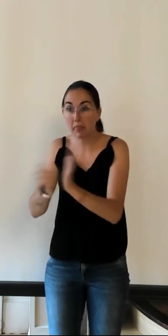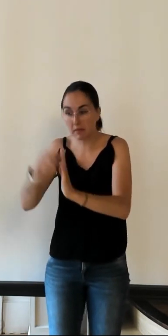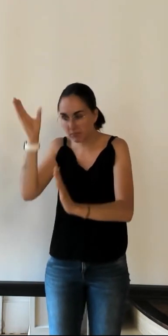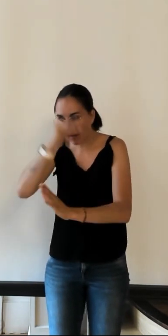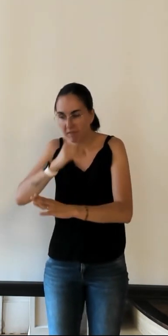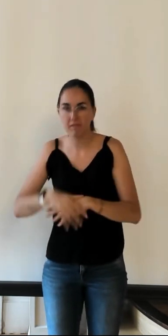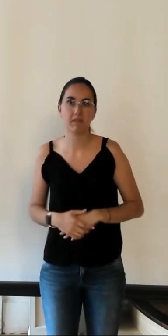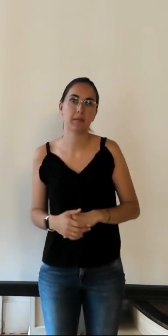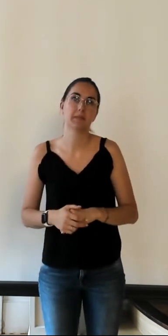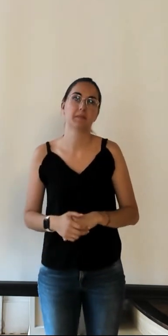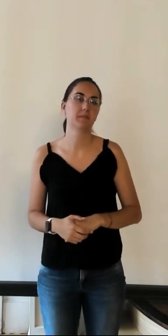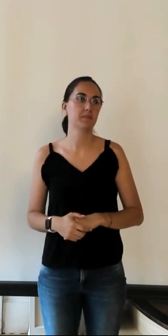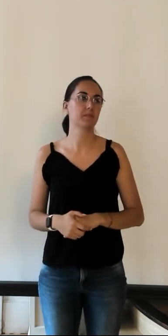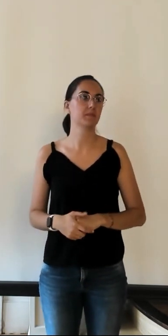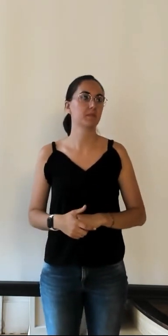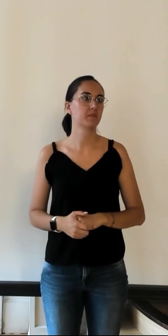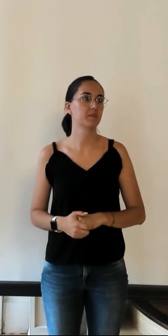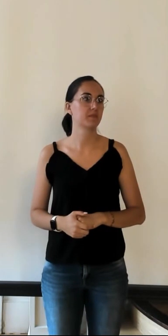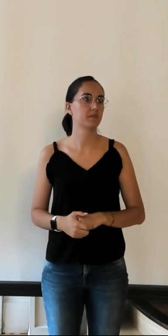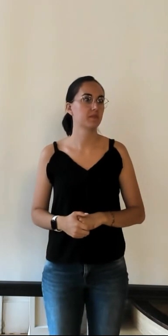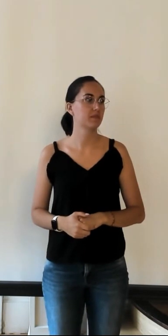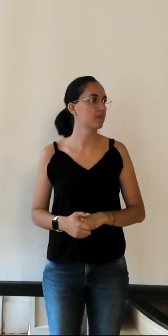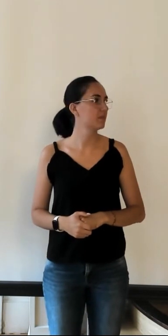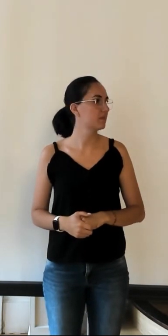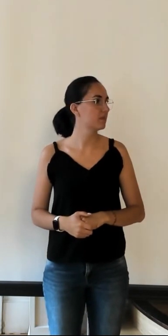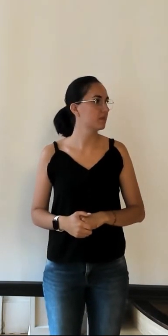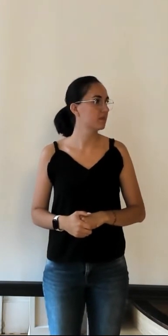'est'est pourtant oui oui